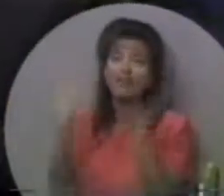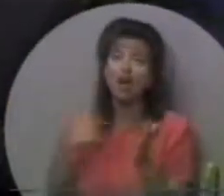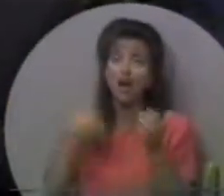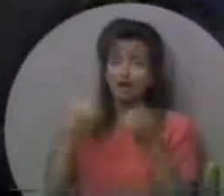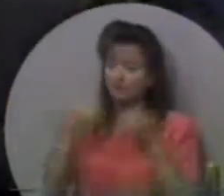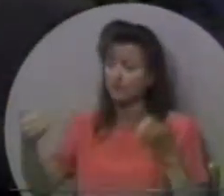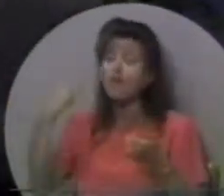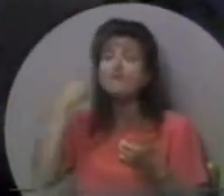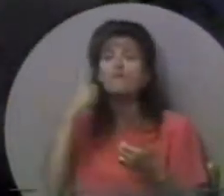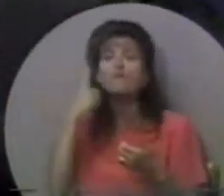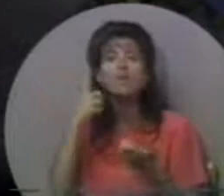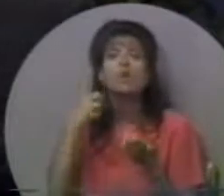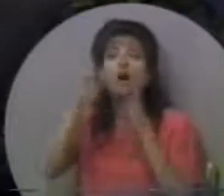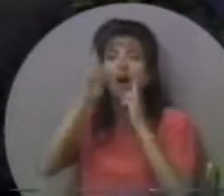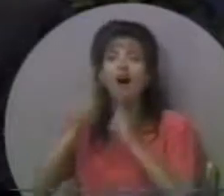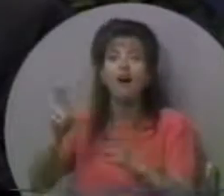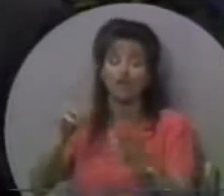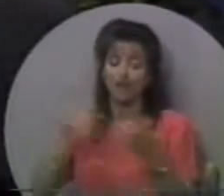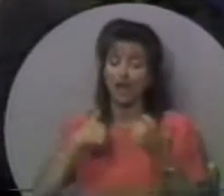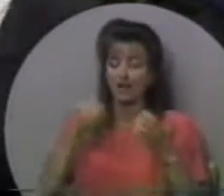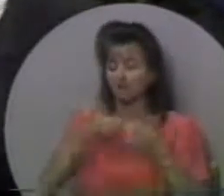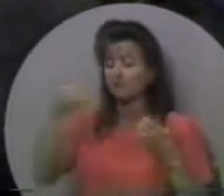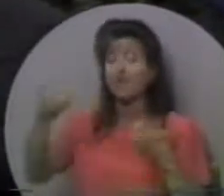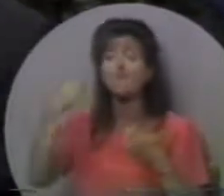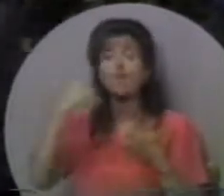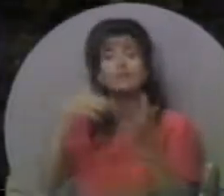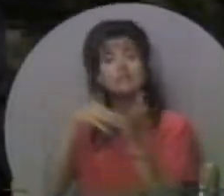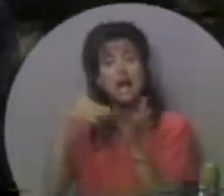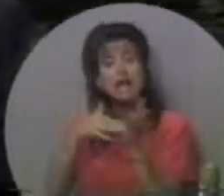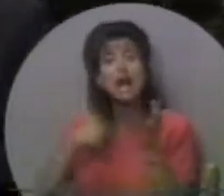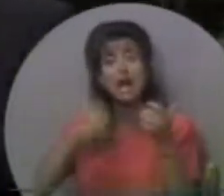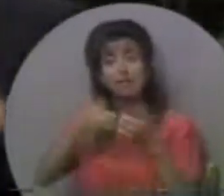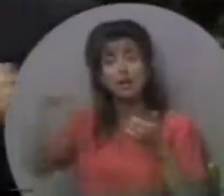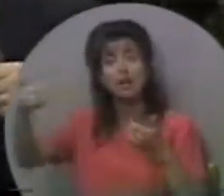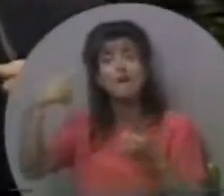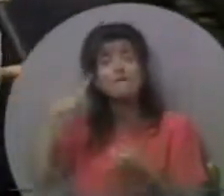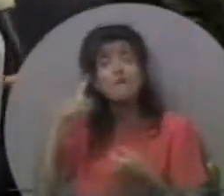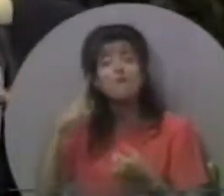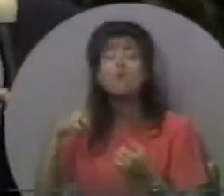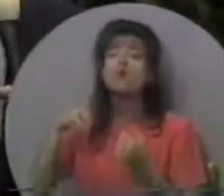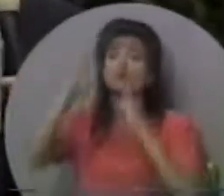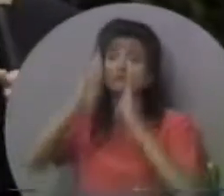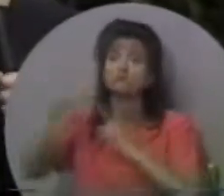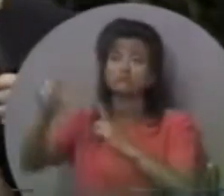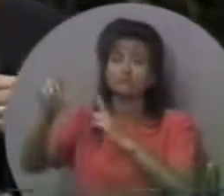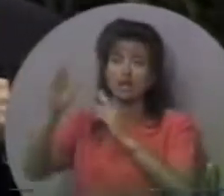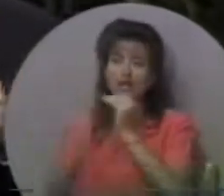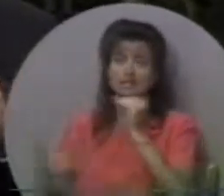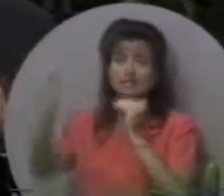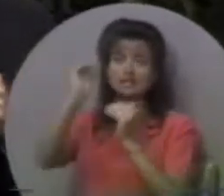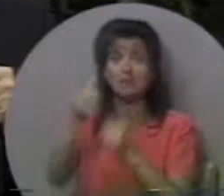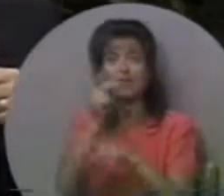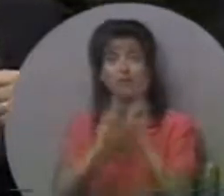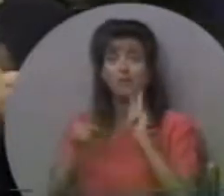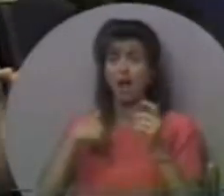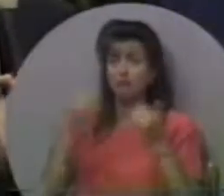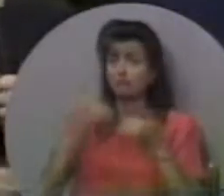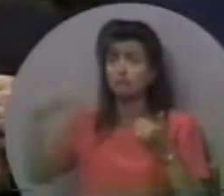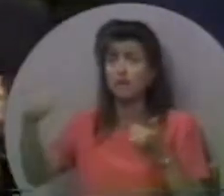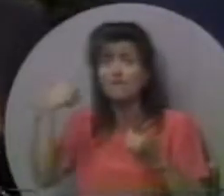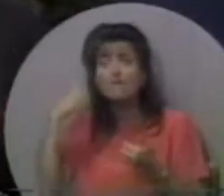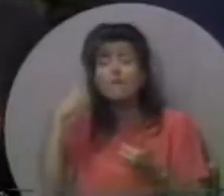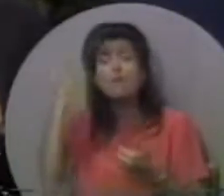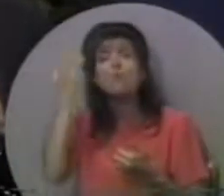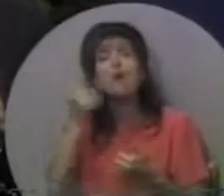щоб збудовувати. Я відділений, щоб шанувати. Я відділений, щоб вивчати. Я відділений, щоб шанувати Планувати і цінувати